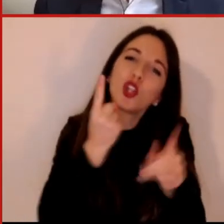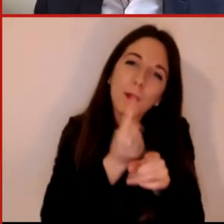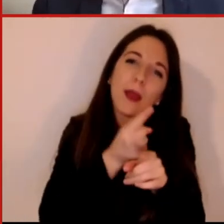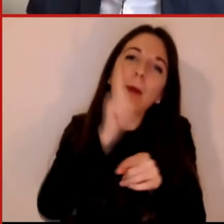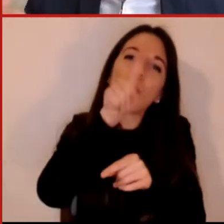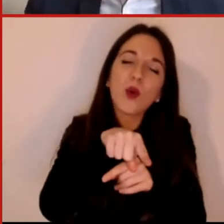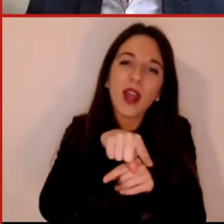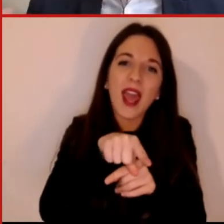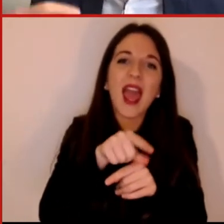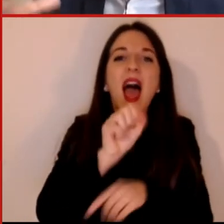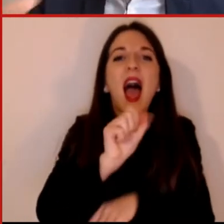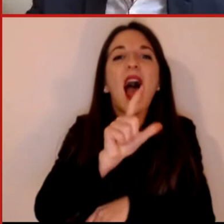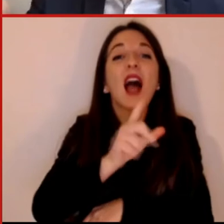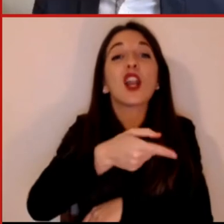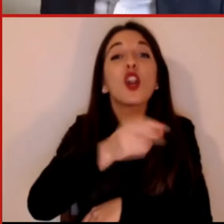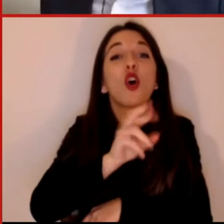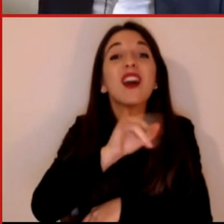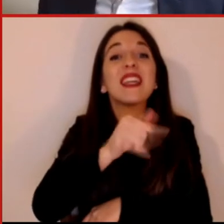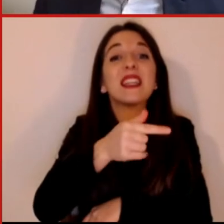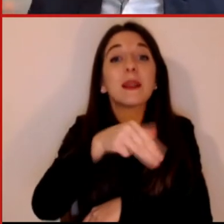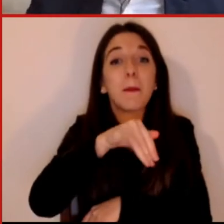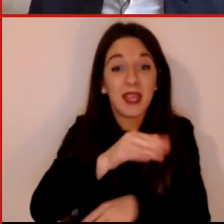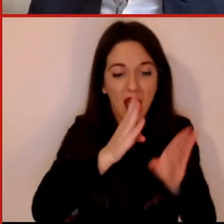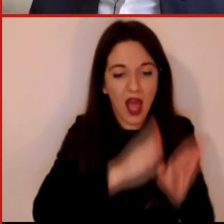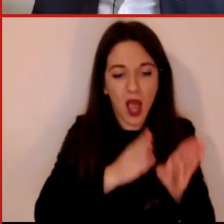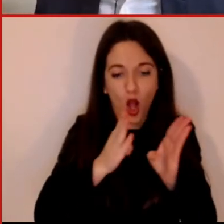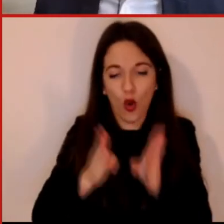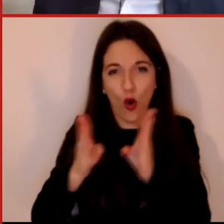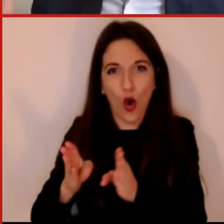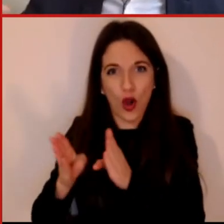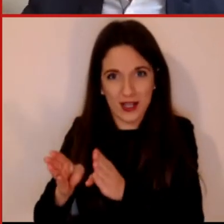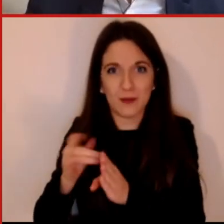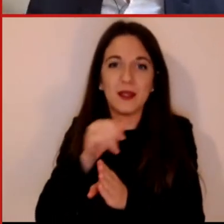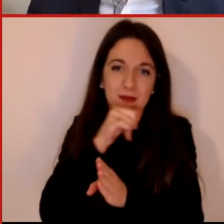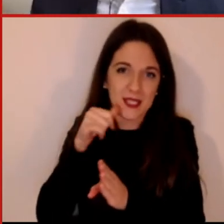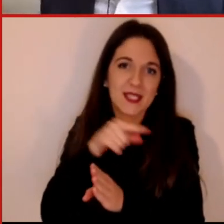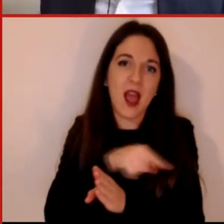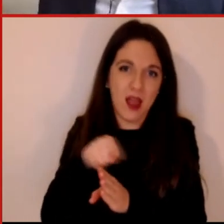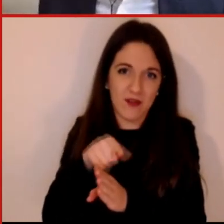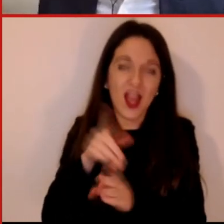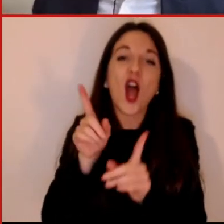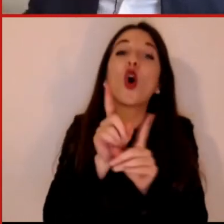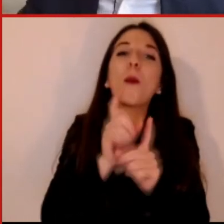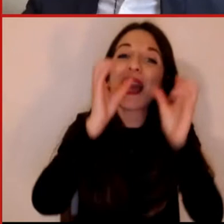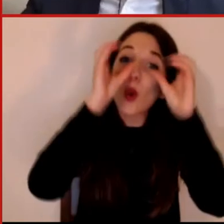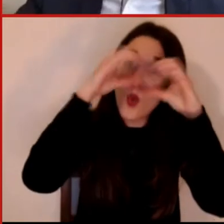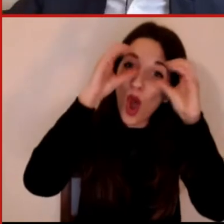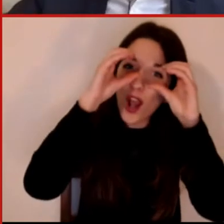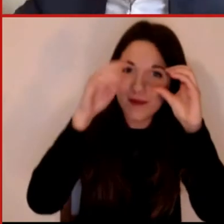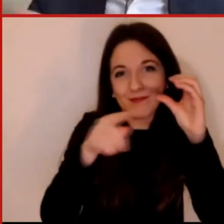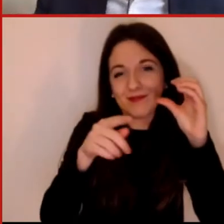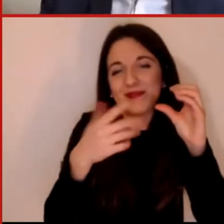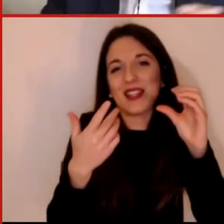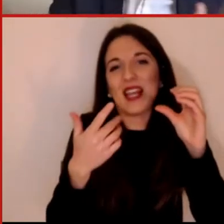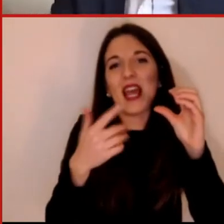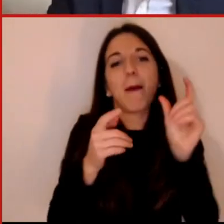degli algoritmi che li analizzano esattamente come l'algoritmo di Google per l'influenza che sceglie le parole chiavi giuste, che ricalibra